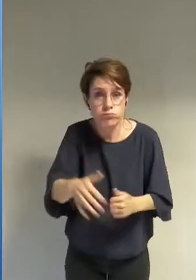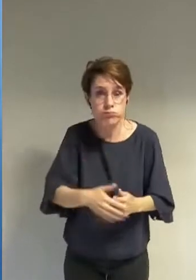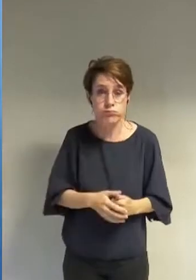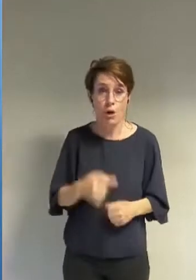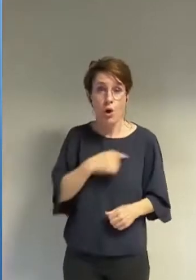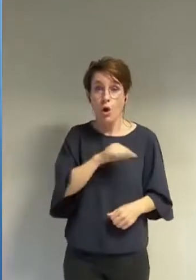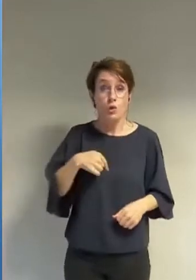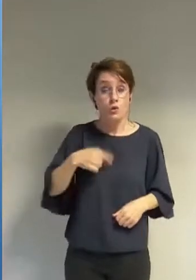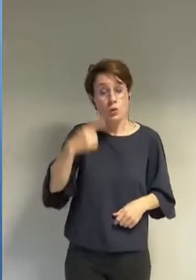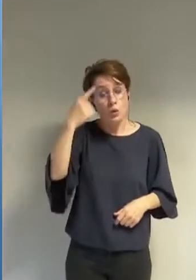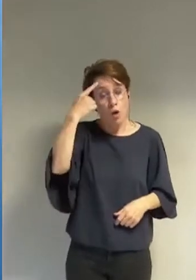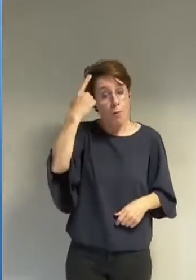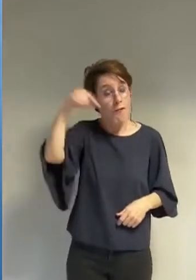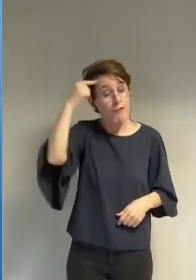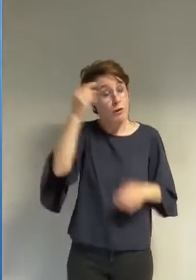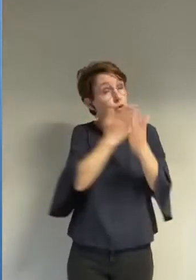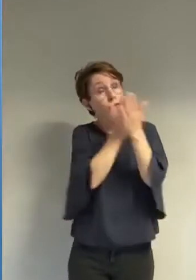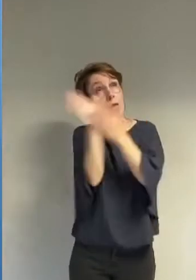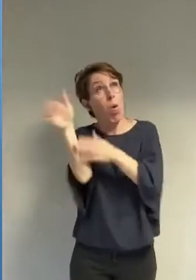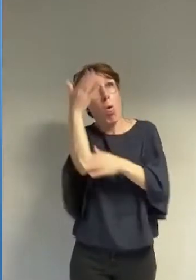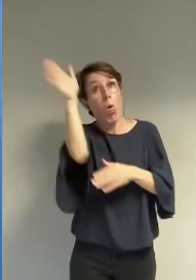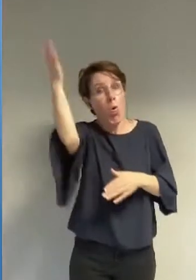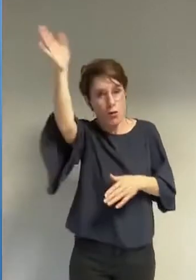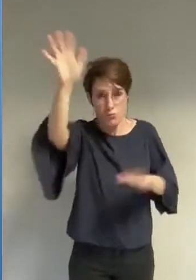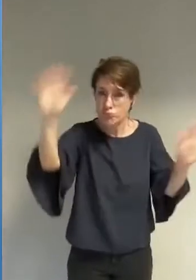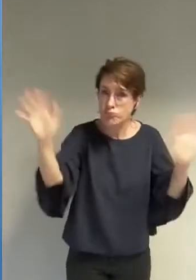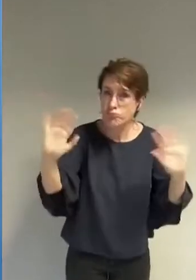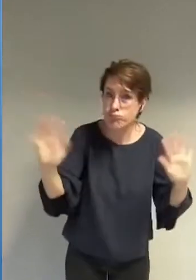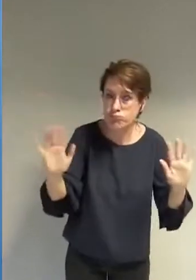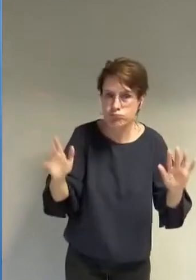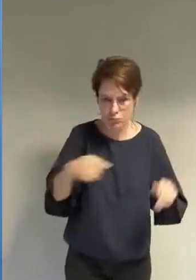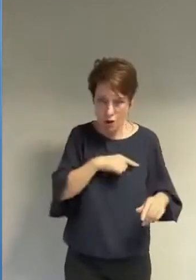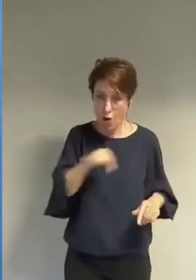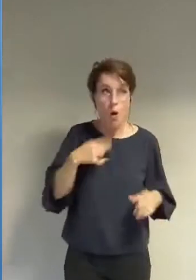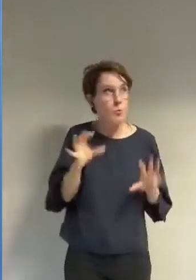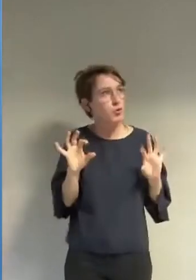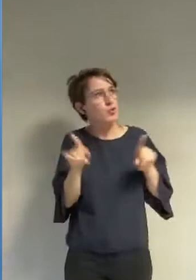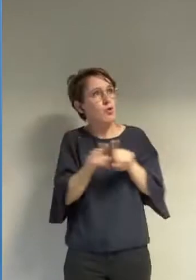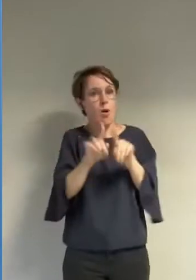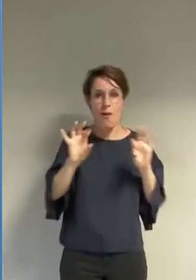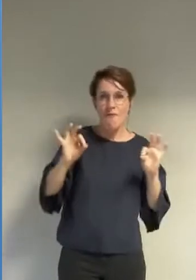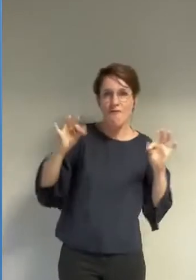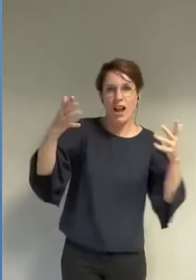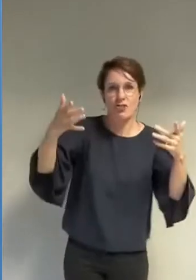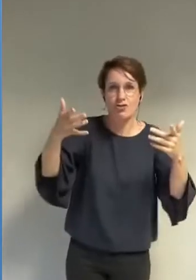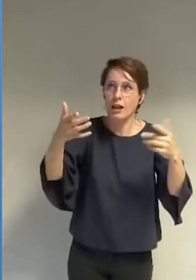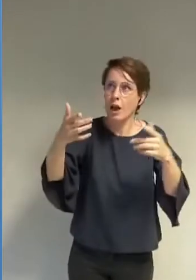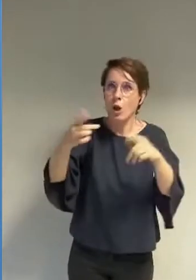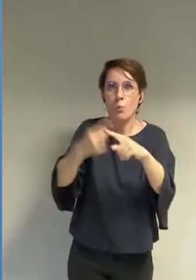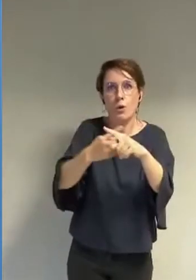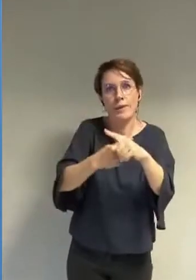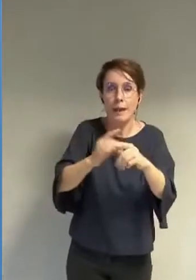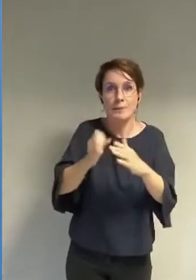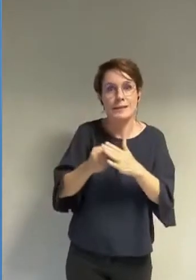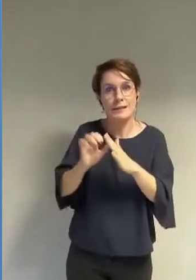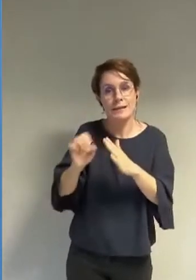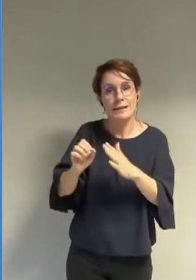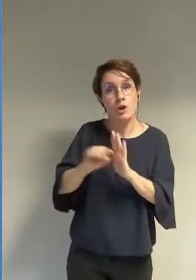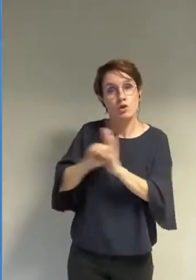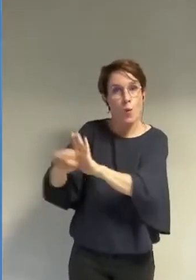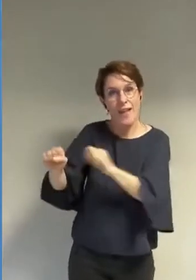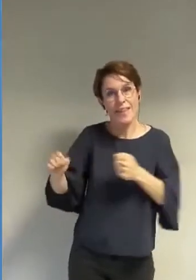un égarement intellectuel et philosophique qui nous rendrait vulnérables à la lupénisation des esprits ou à quelque